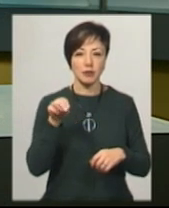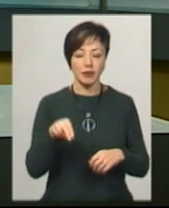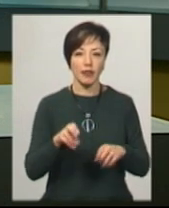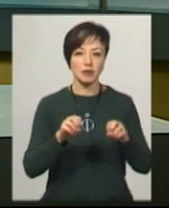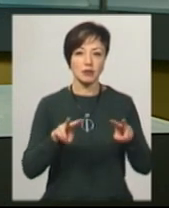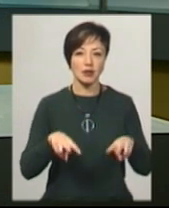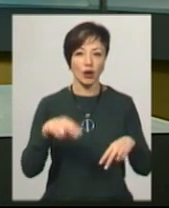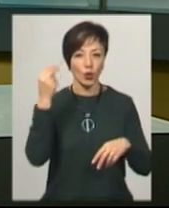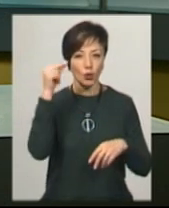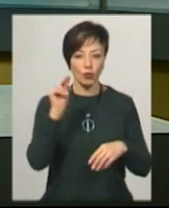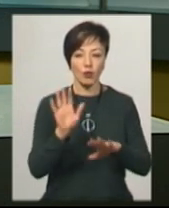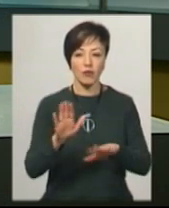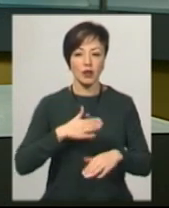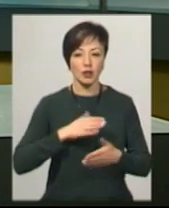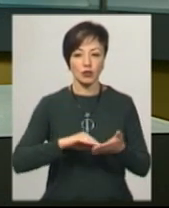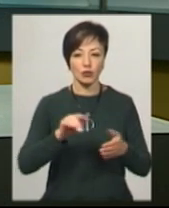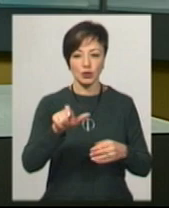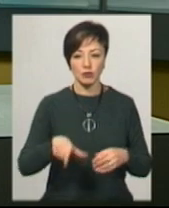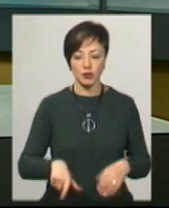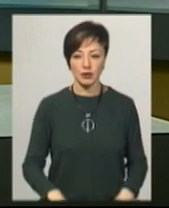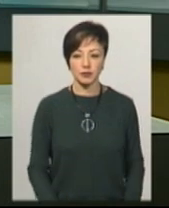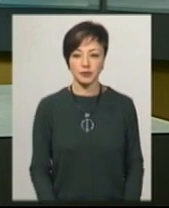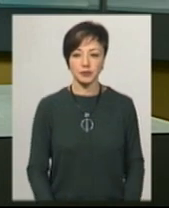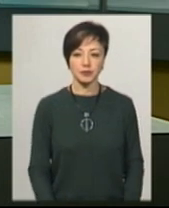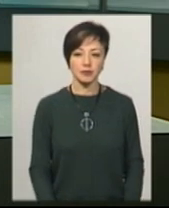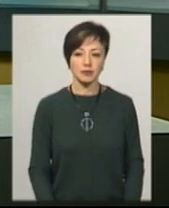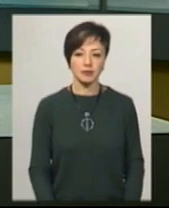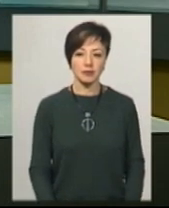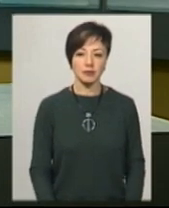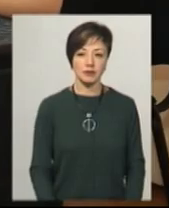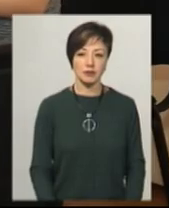На спеціальних уроках побувала і наша кореспондентка Анастасія Збродова.